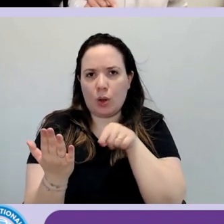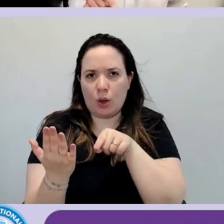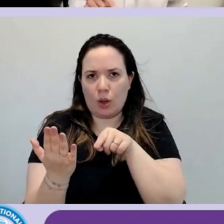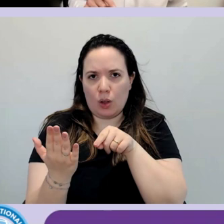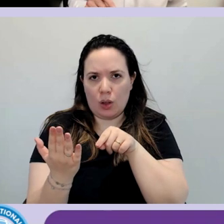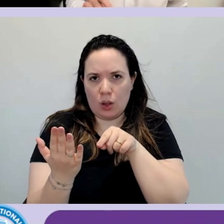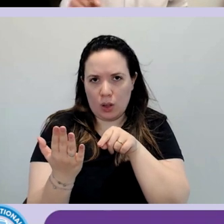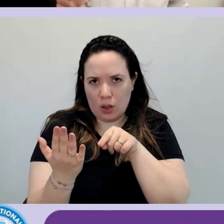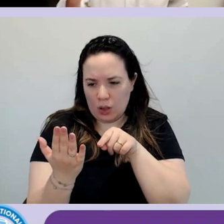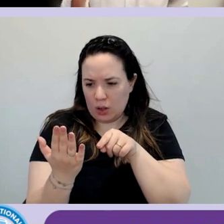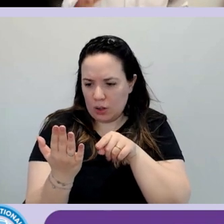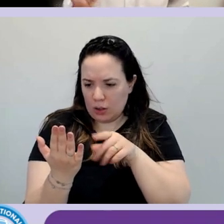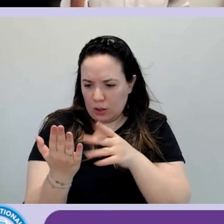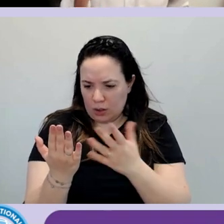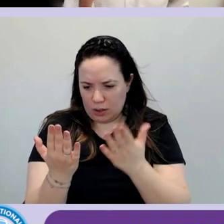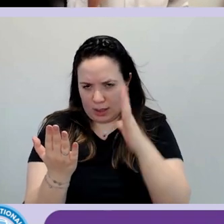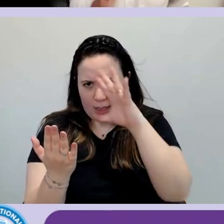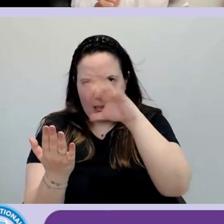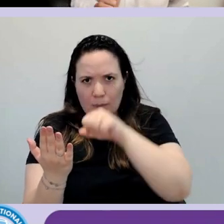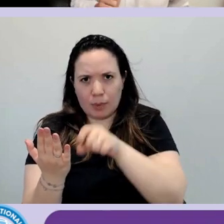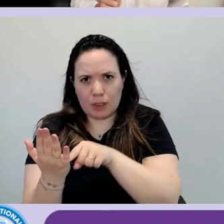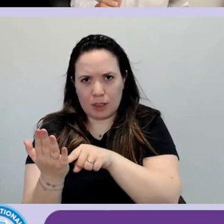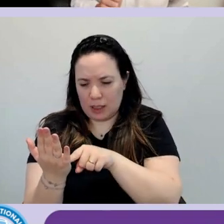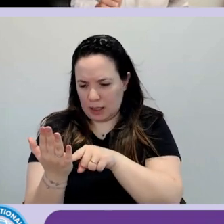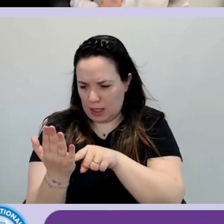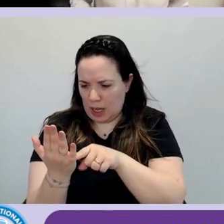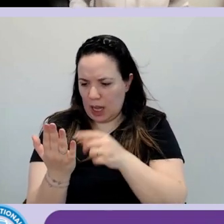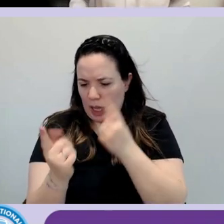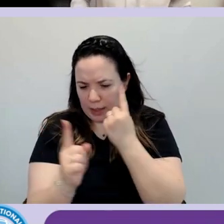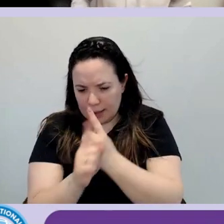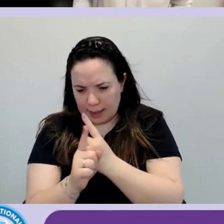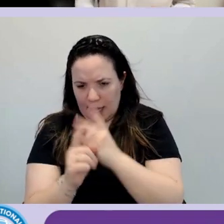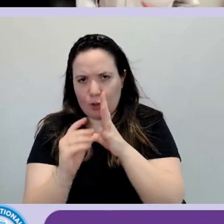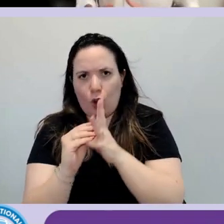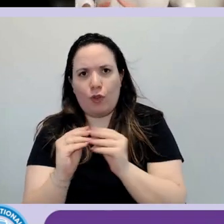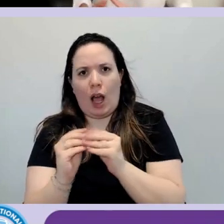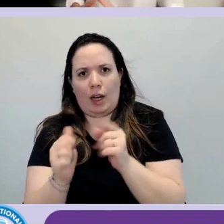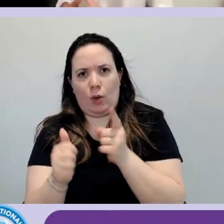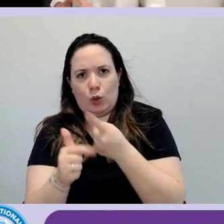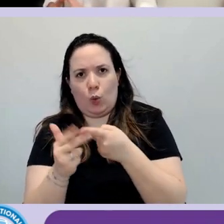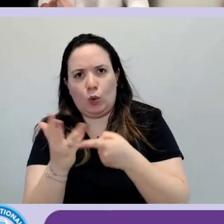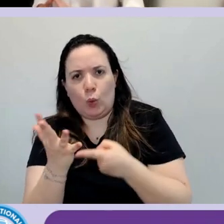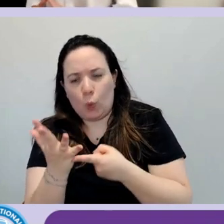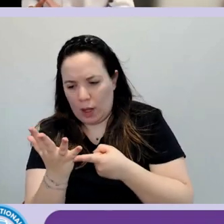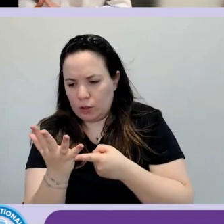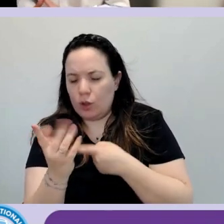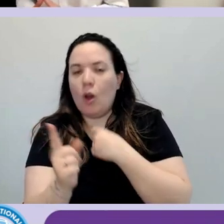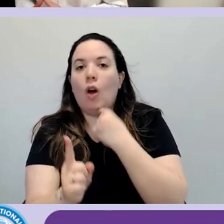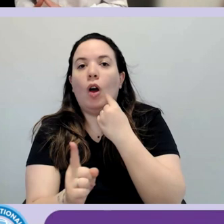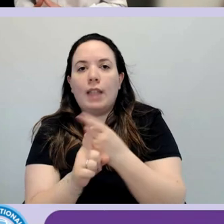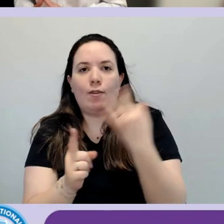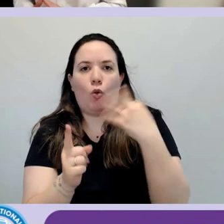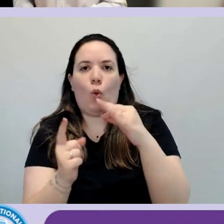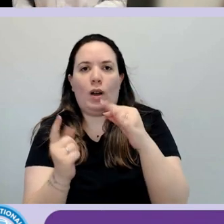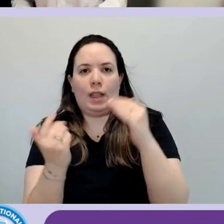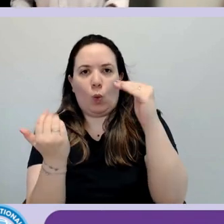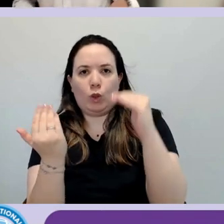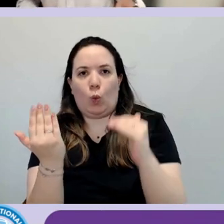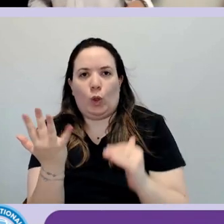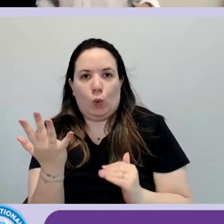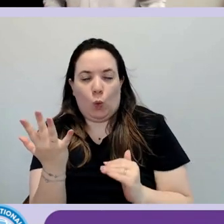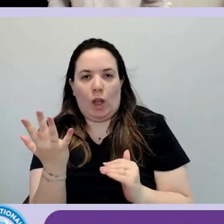realizzare e con che livello di qualità. Dunque io mi aspetto che in termini di accessibilità,